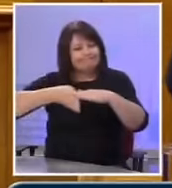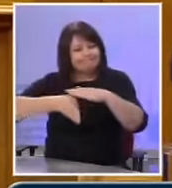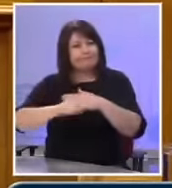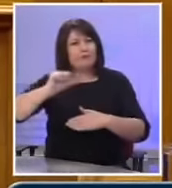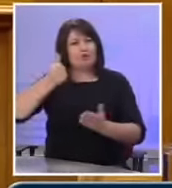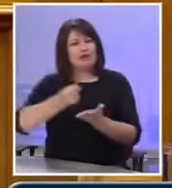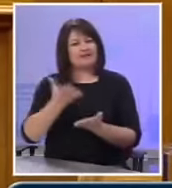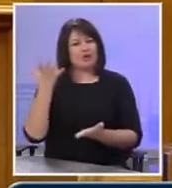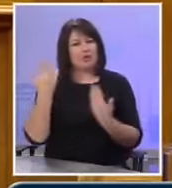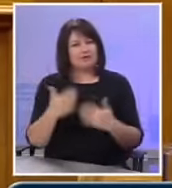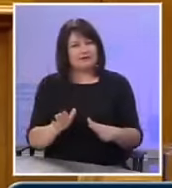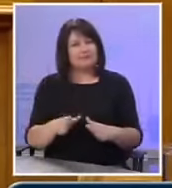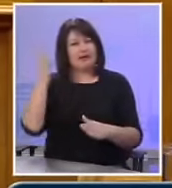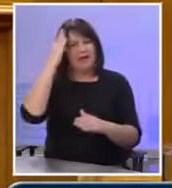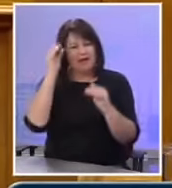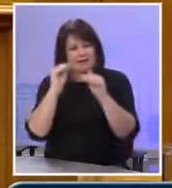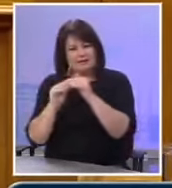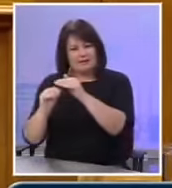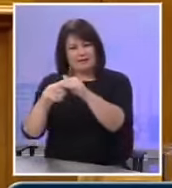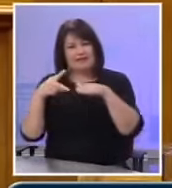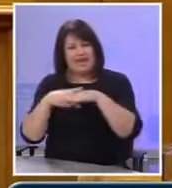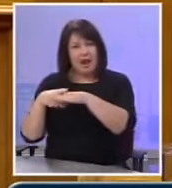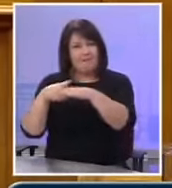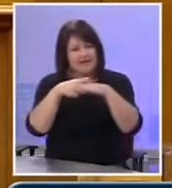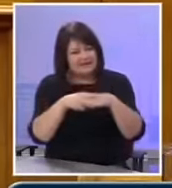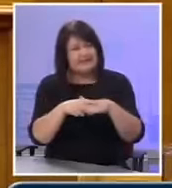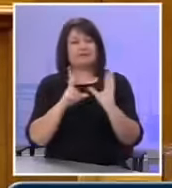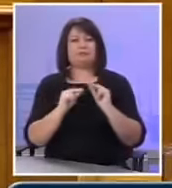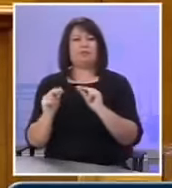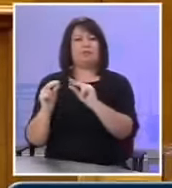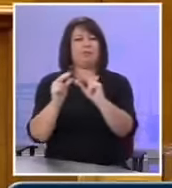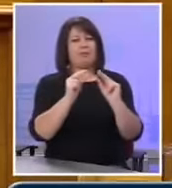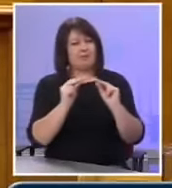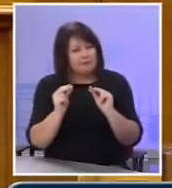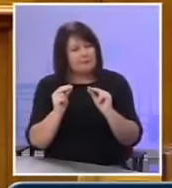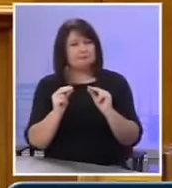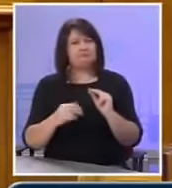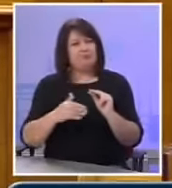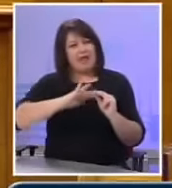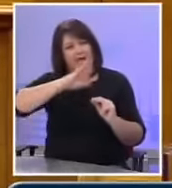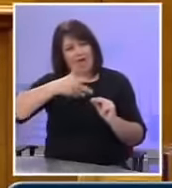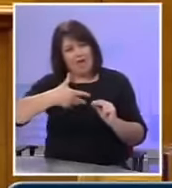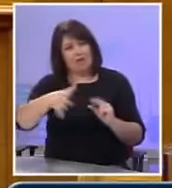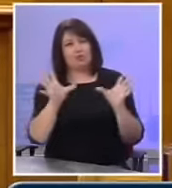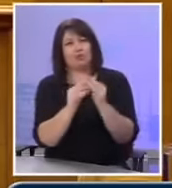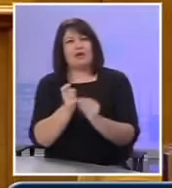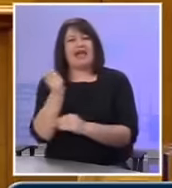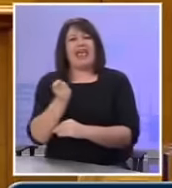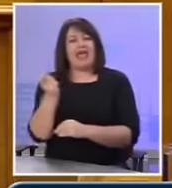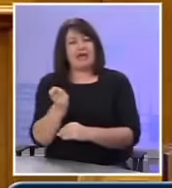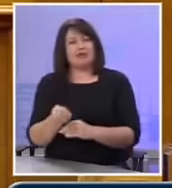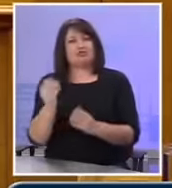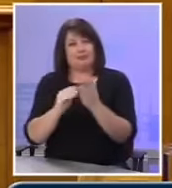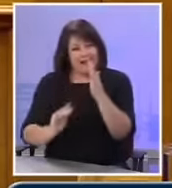αξιολόγηση, να γίνει η ανακεφαλοποίηση των τραπεζών, να γίνει η συζήτηση για το χρέος, να γυρίσουμε στην